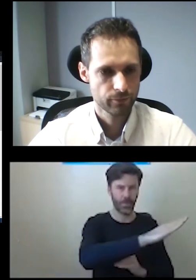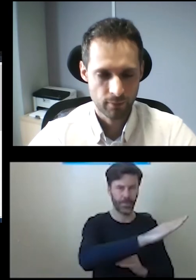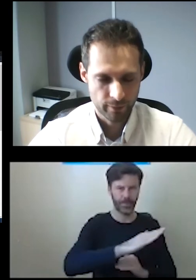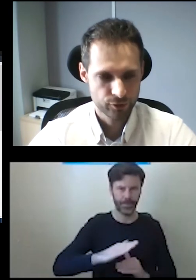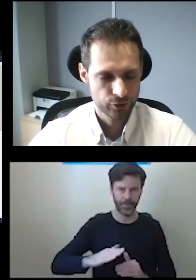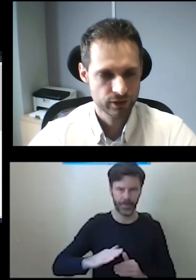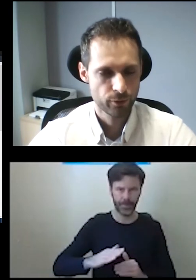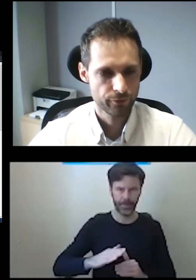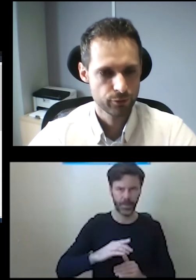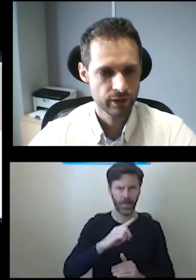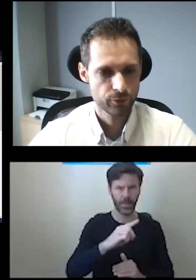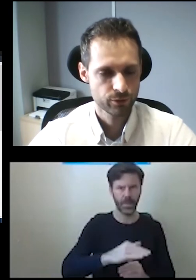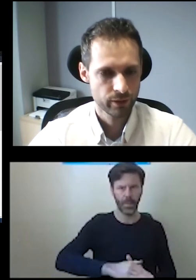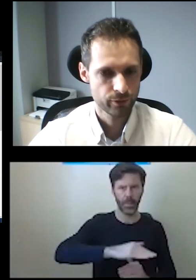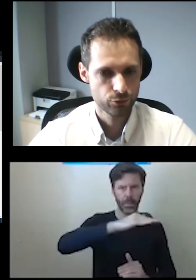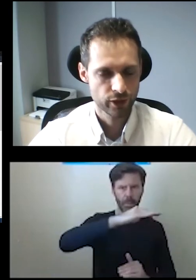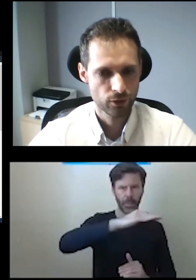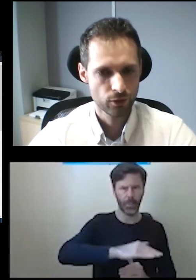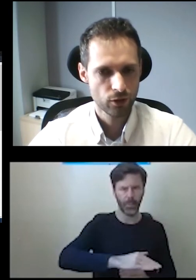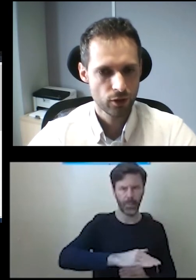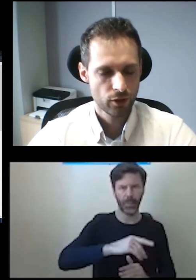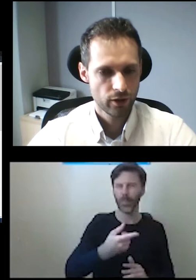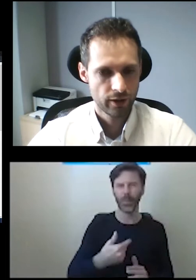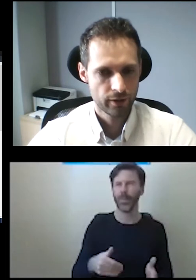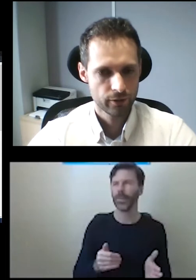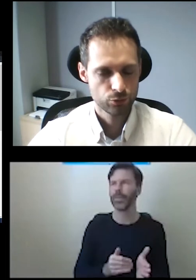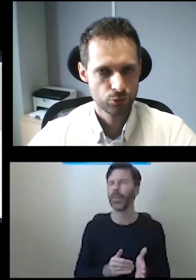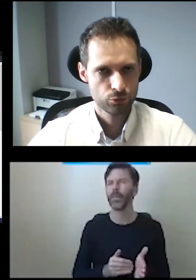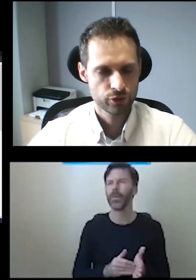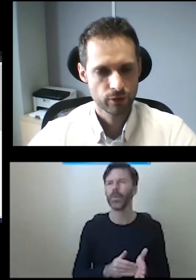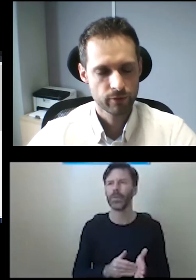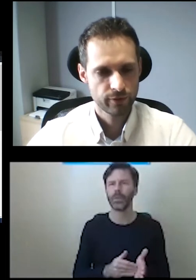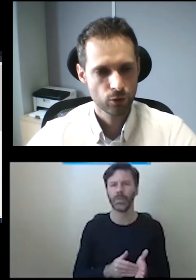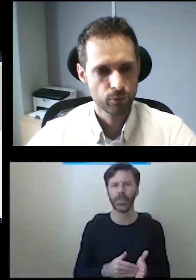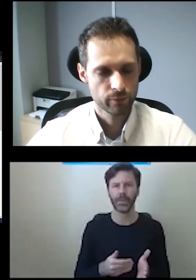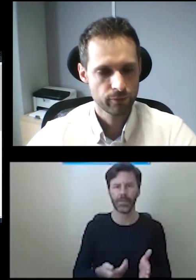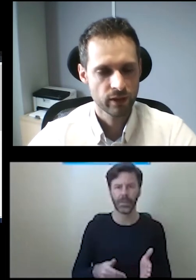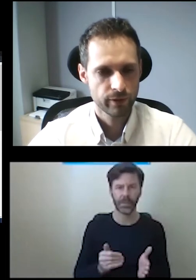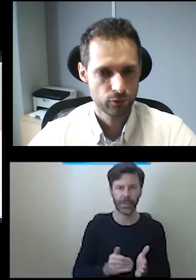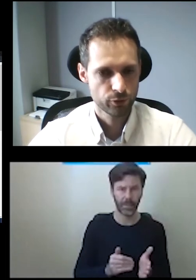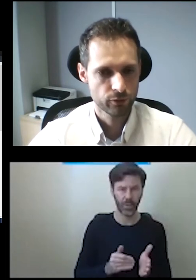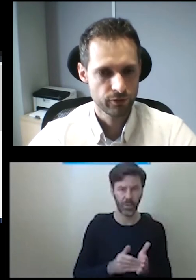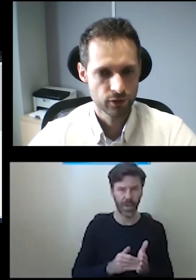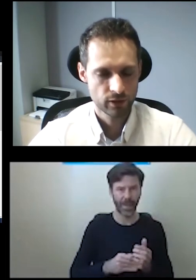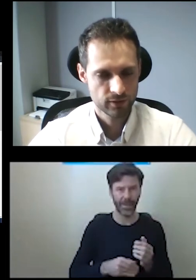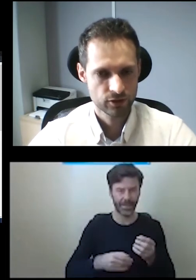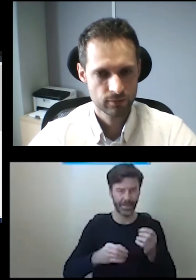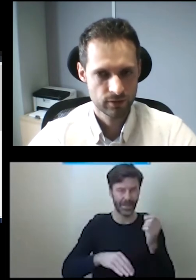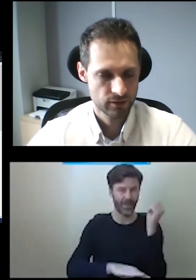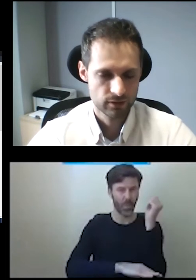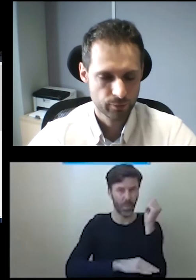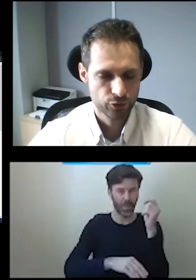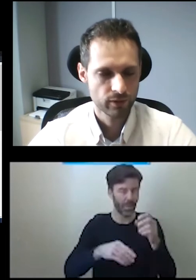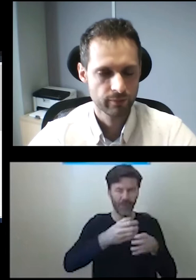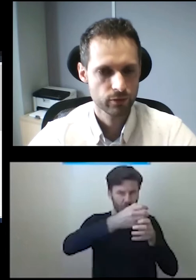Ona ma bardzo niski profil. Tutaj nie potrzebujemy dużego jakby wykopu, jakby fundamentów pod tą windę. Tutaj wystarczy nam